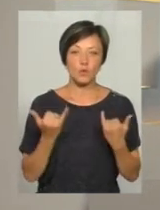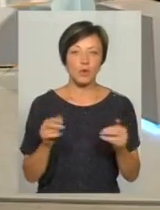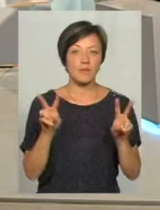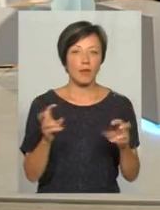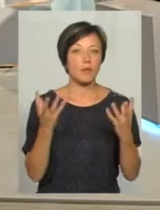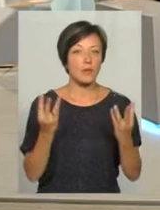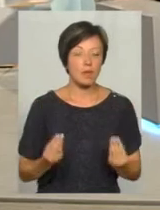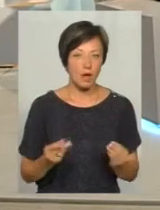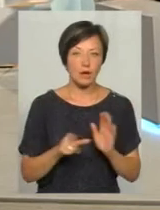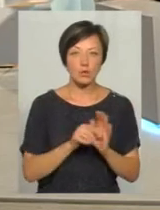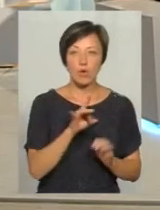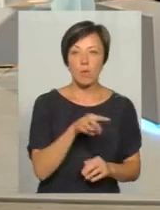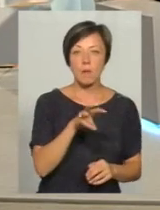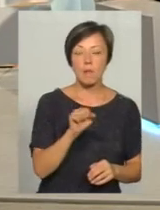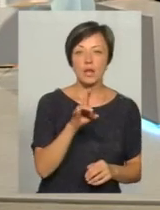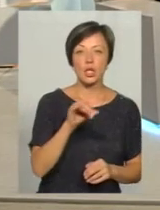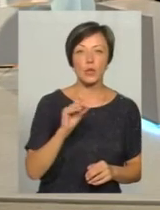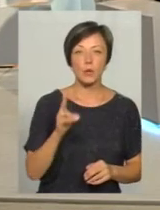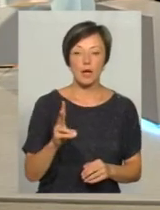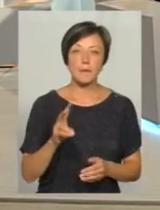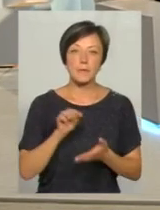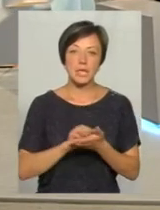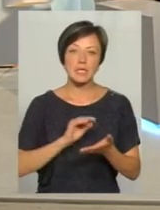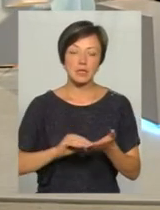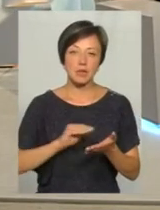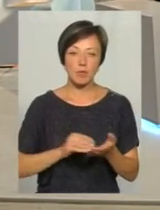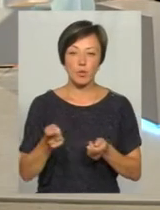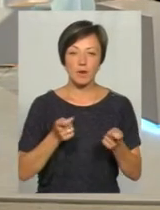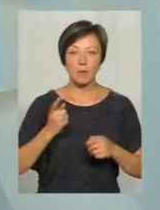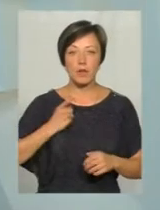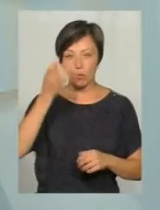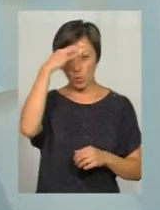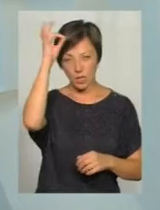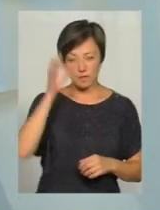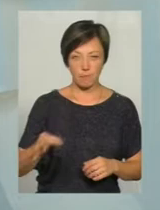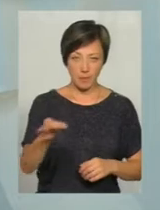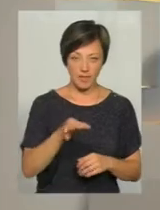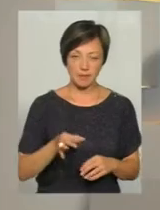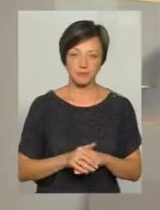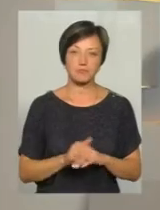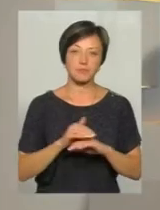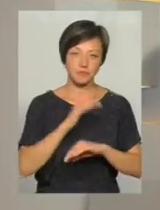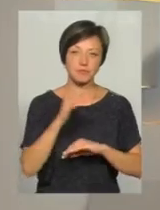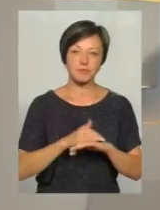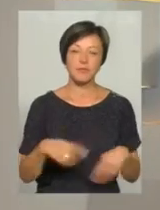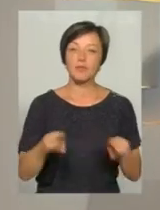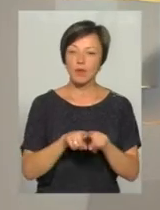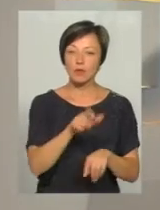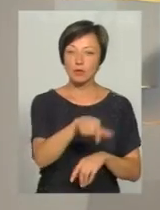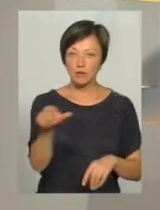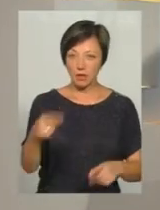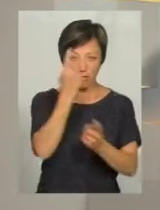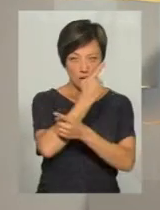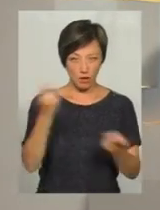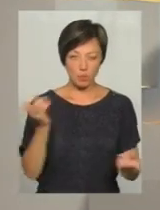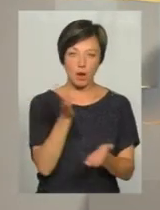темі дня з Романом Мартинюком, прес-секретарем управління патрульної поліції області. Добрий вечір. Вітаю. А також нашим глядачам я нагадую, що